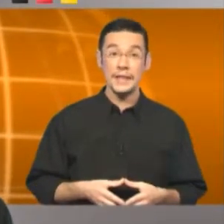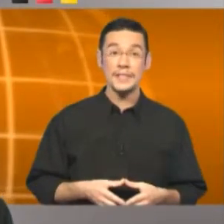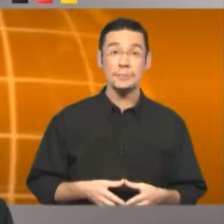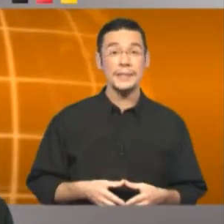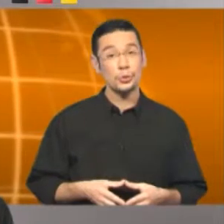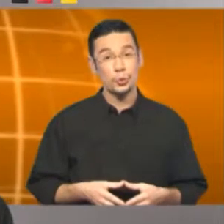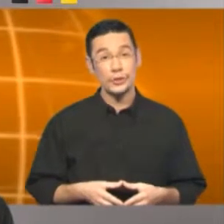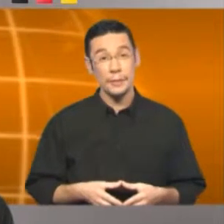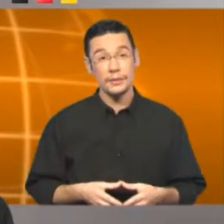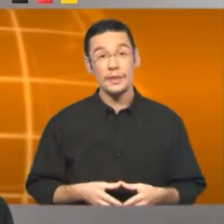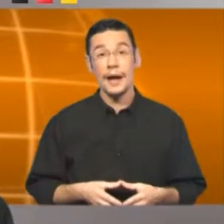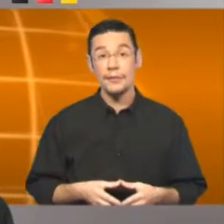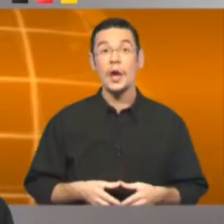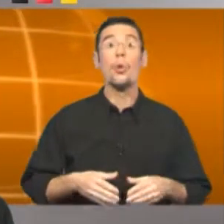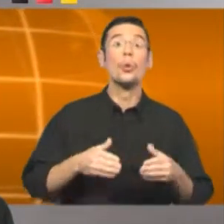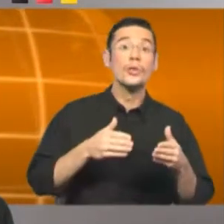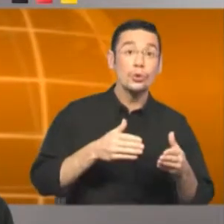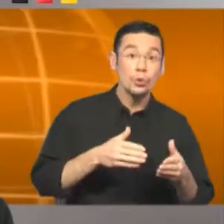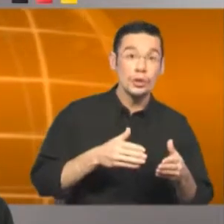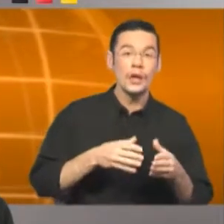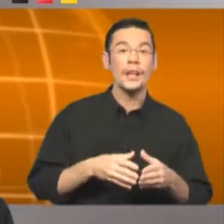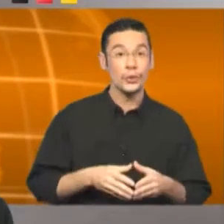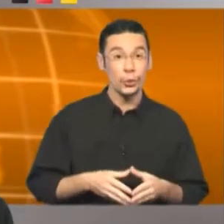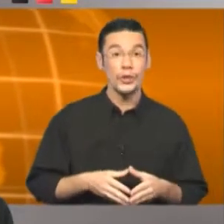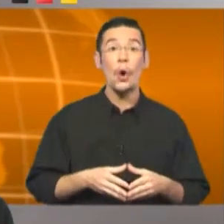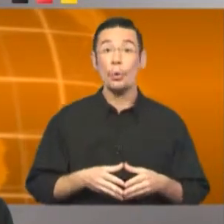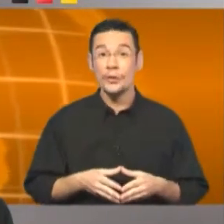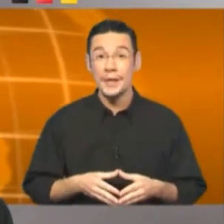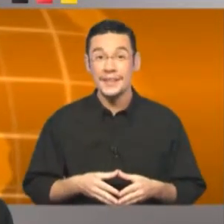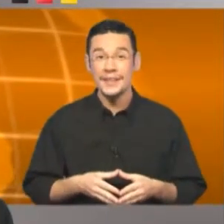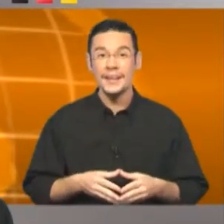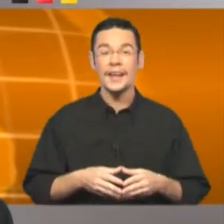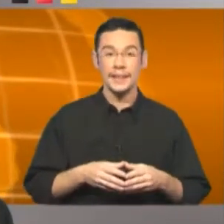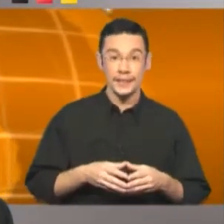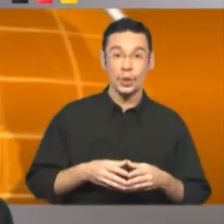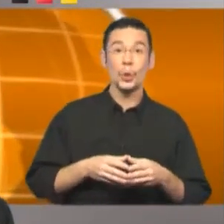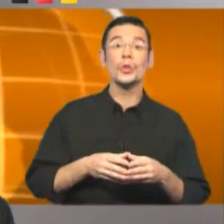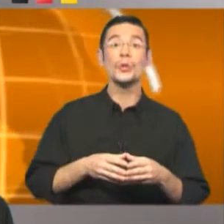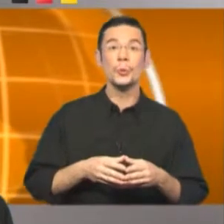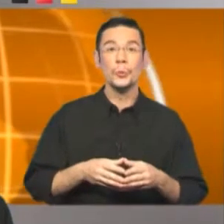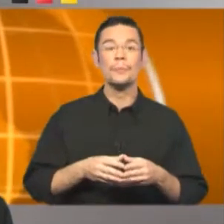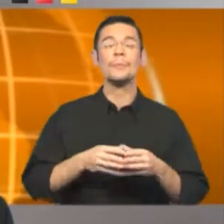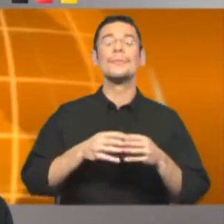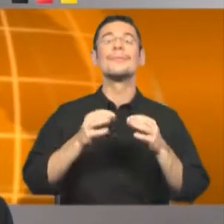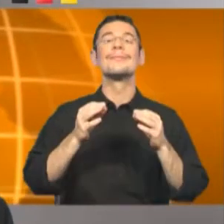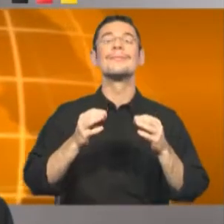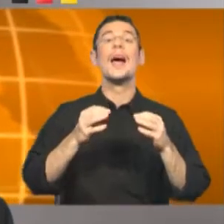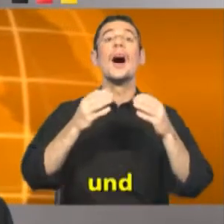Manches passt gut zusammen. Kaffee und Kuchen, Junge und Mädchen, ich und du.